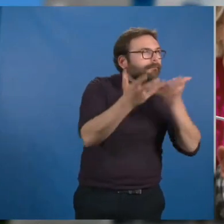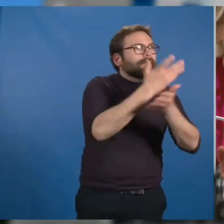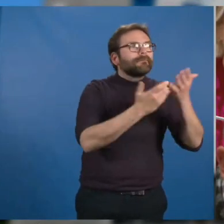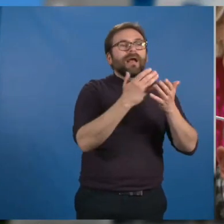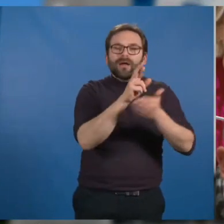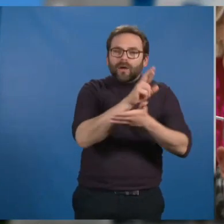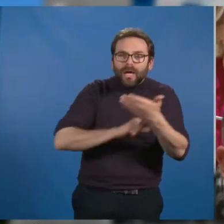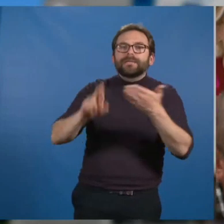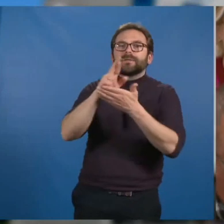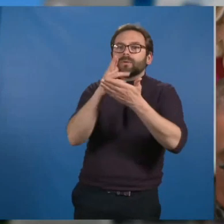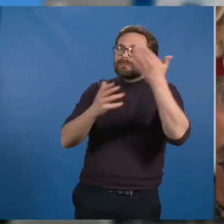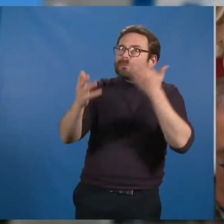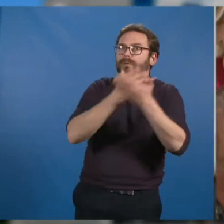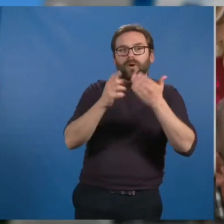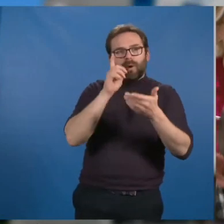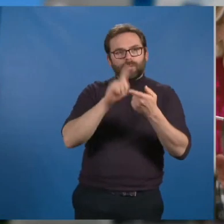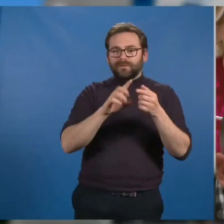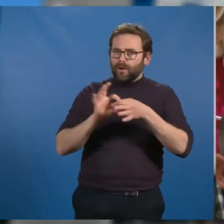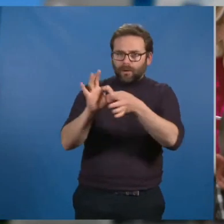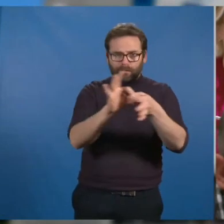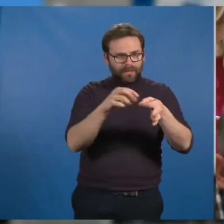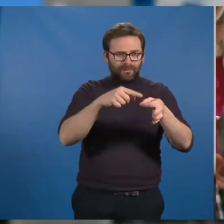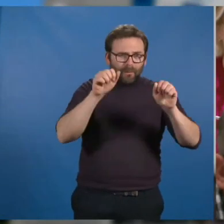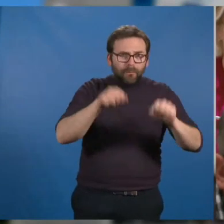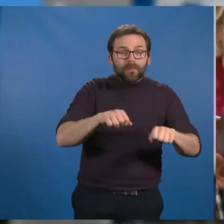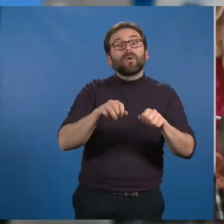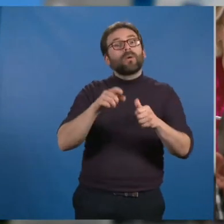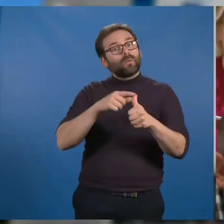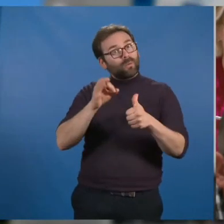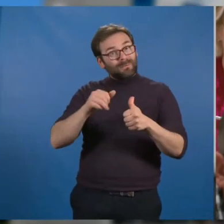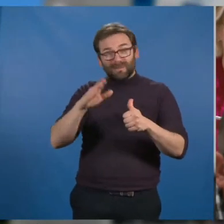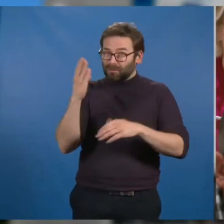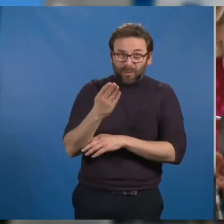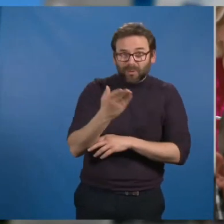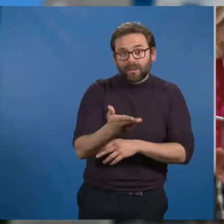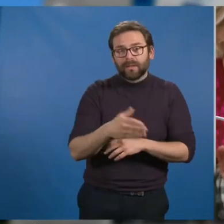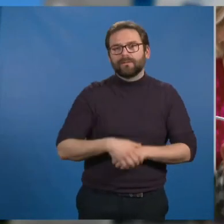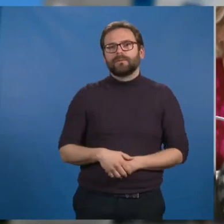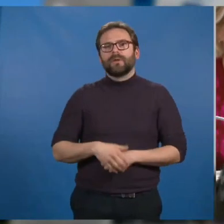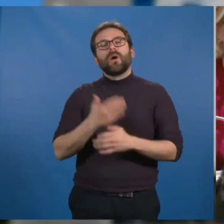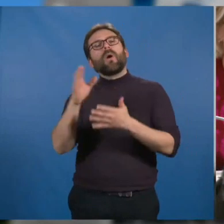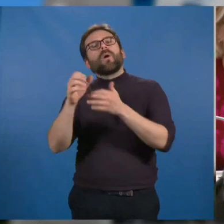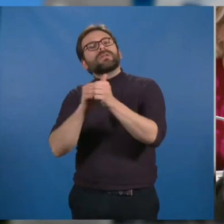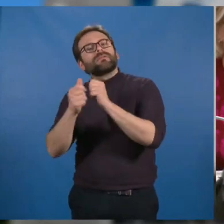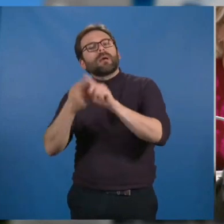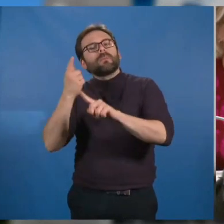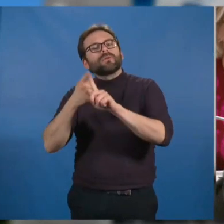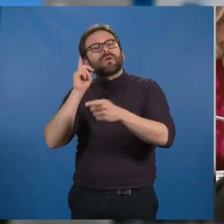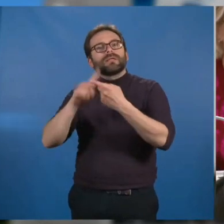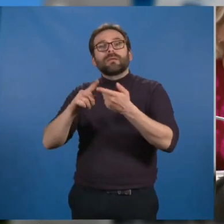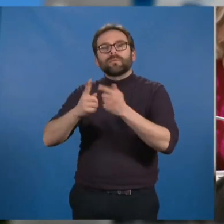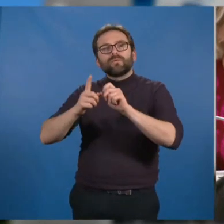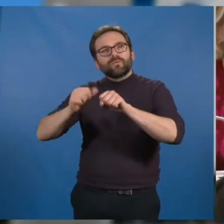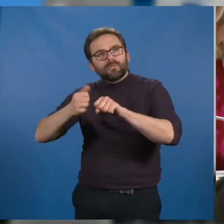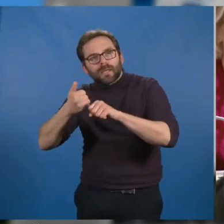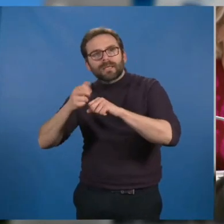les régions et montrer que la coopération est possible, mais surtout nécessaire. D'autres défis nous attendent en matière de numérique,